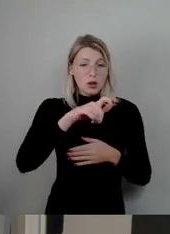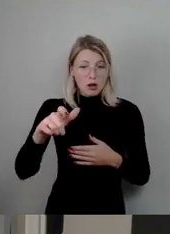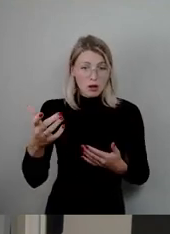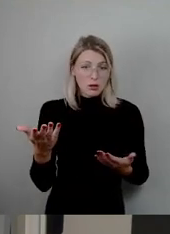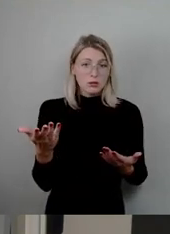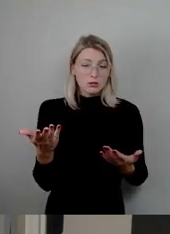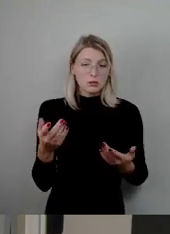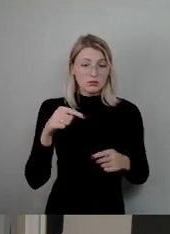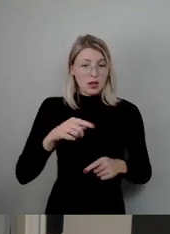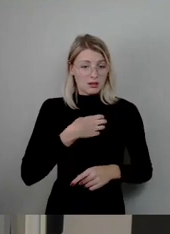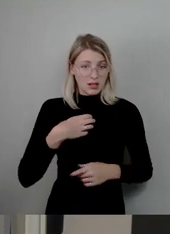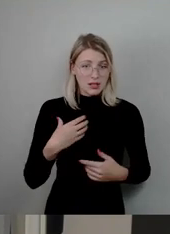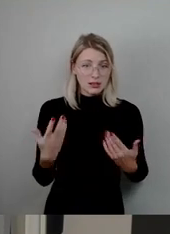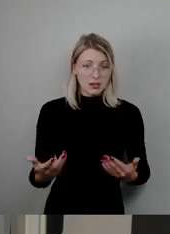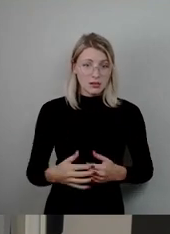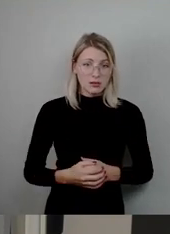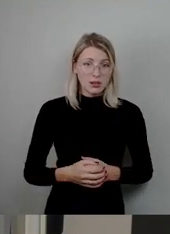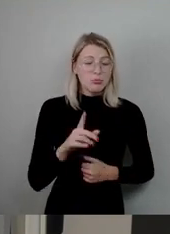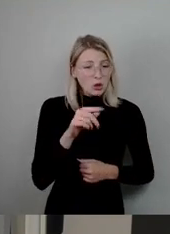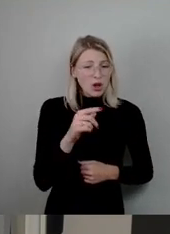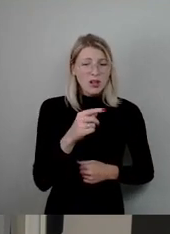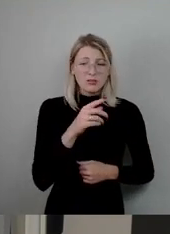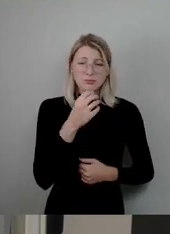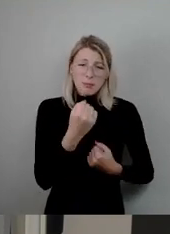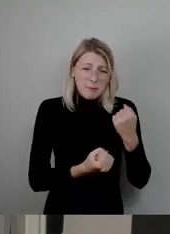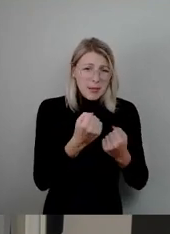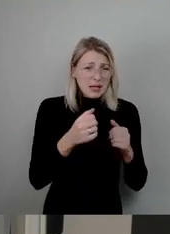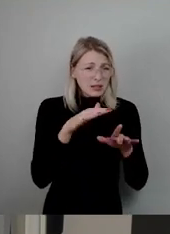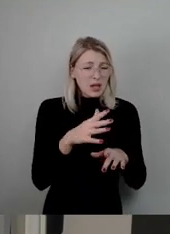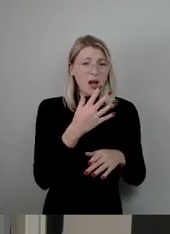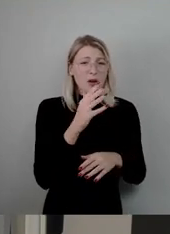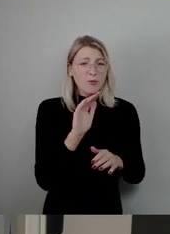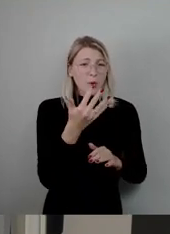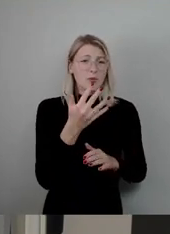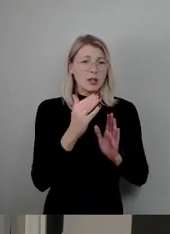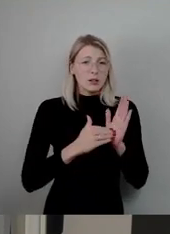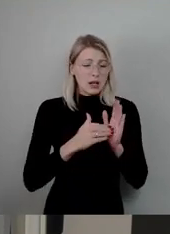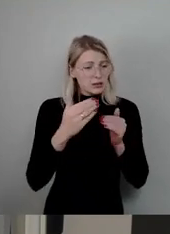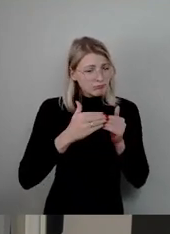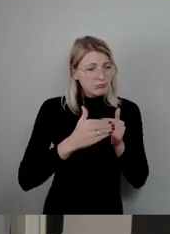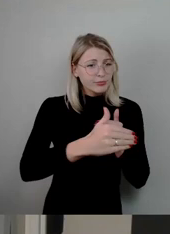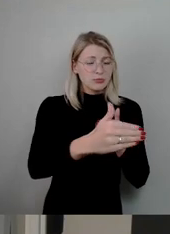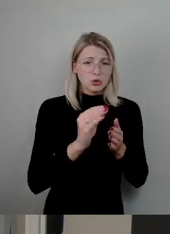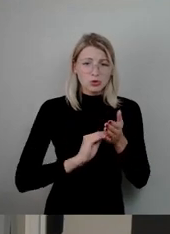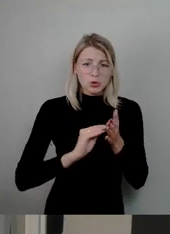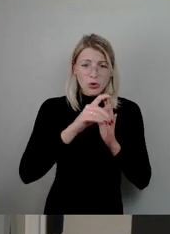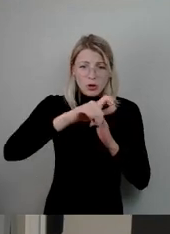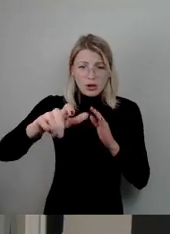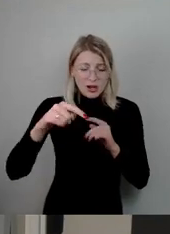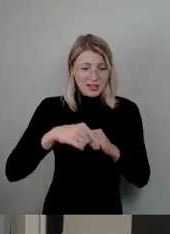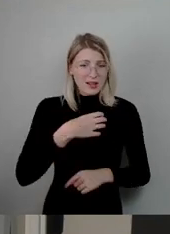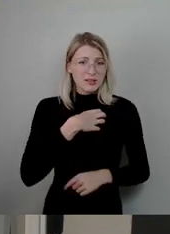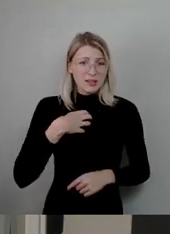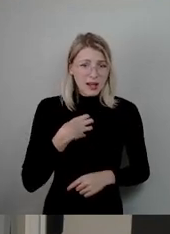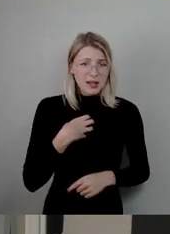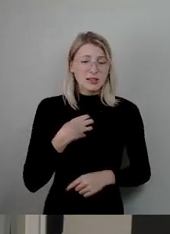Dresden. Also die Menge aller ab fünfter Klasse der Schülerinnen und Schüler, die hier in Dresden ist. Diese